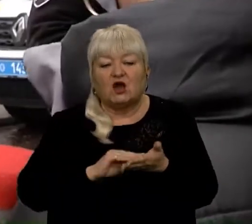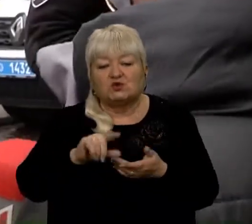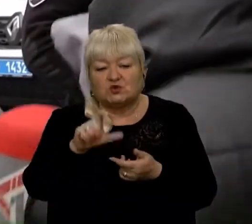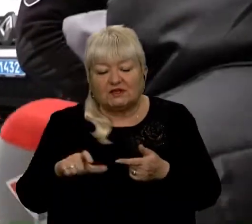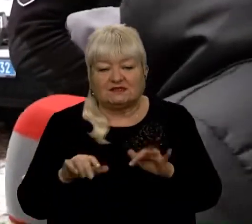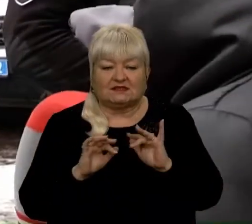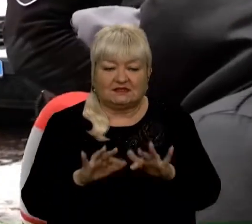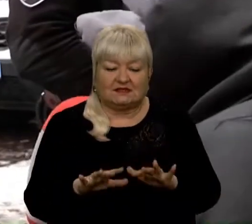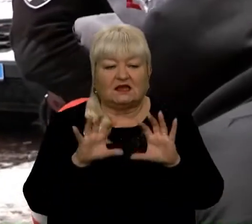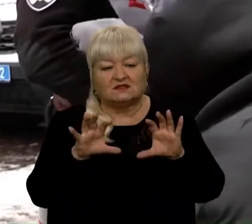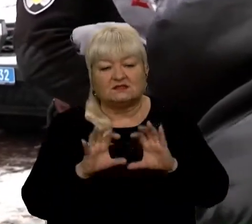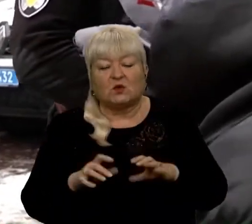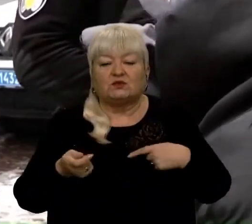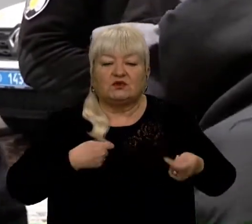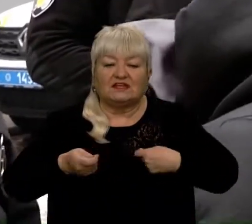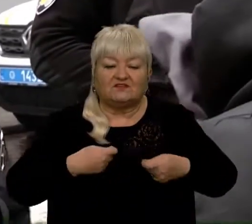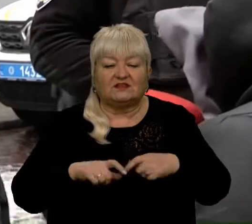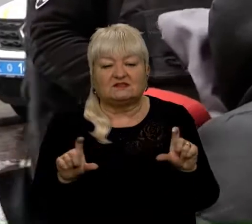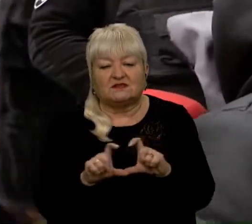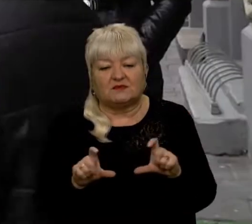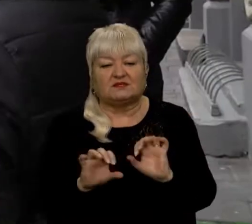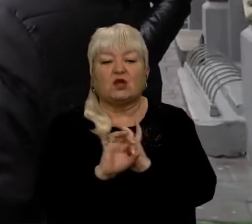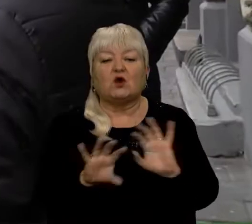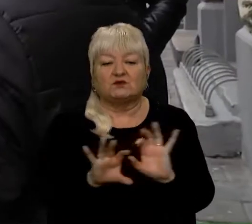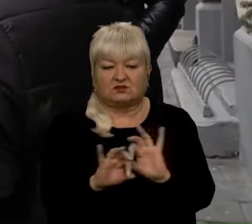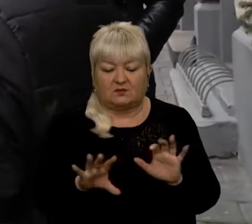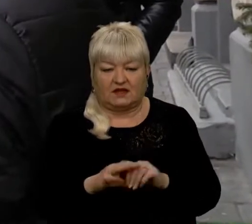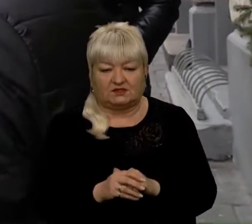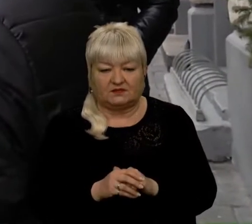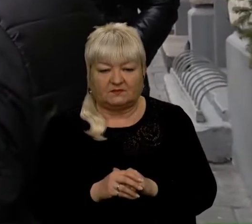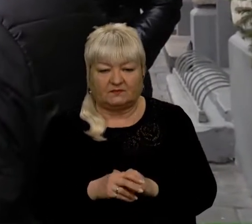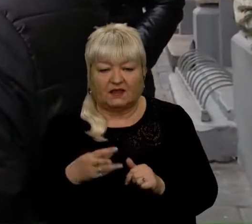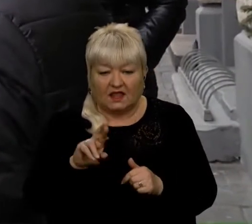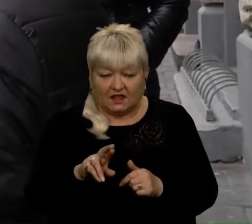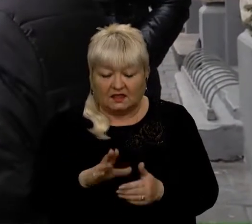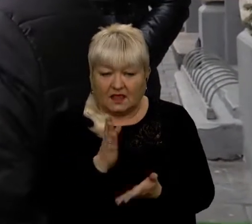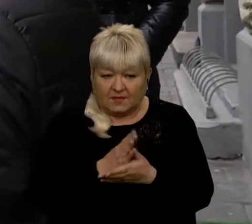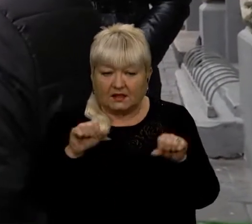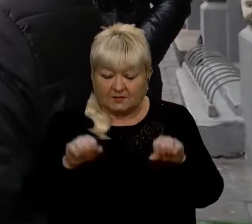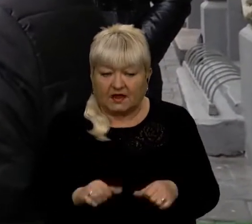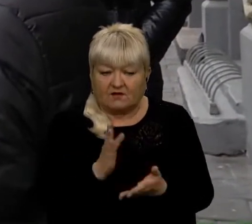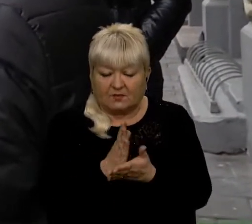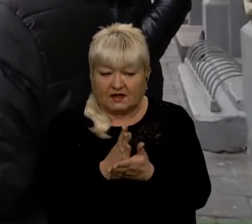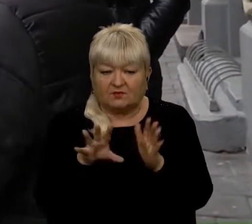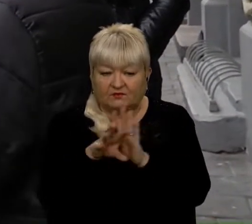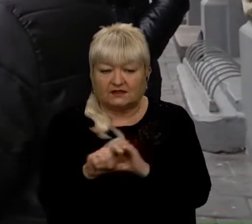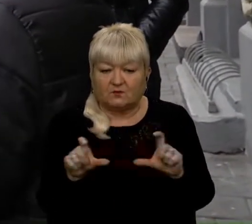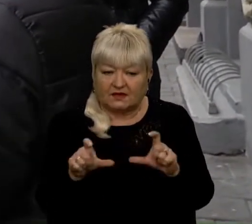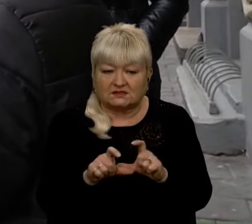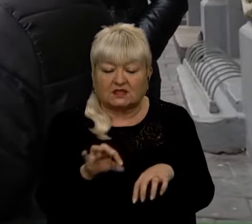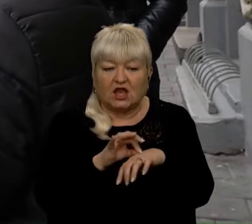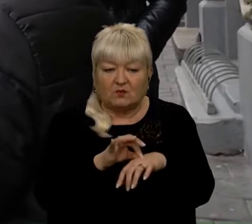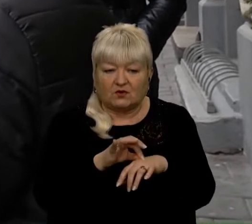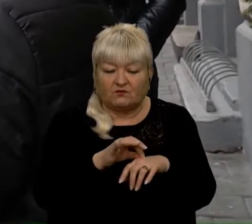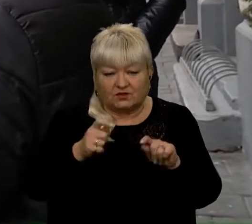закону ситуацію керівниці магазину розтлумачили. За законом я мала право перебувати в цьому магазині і проводити з'яву? Ну, вам